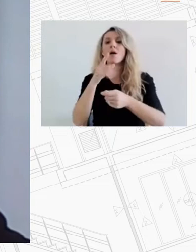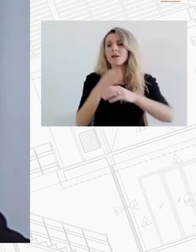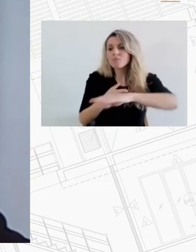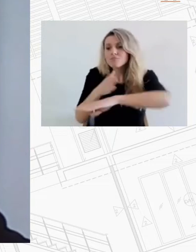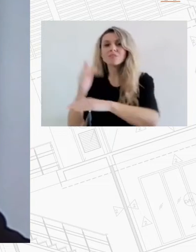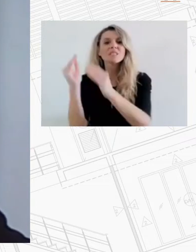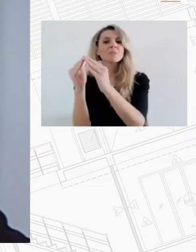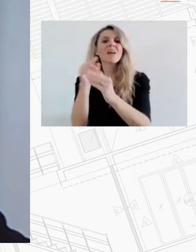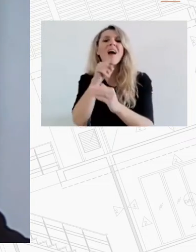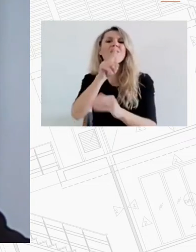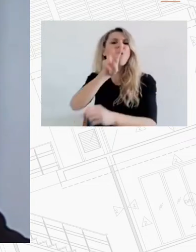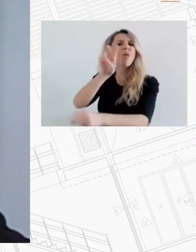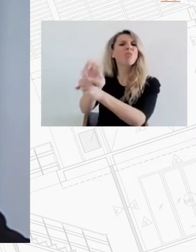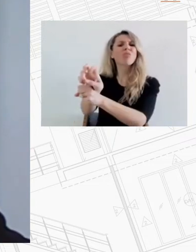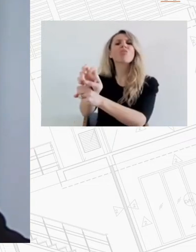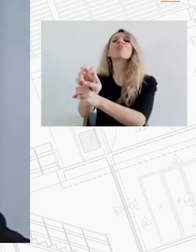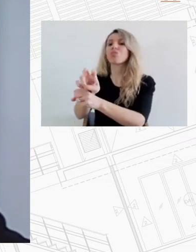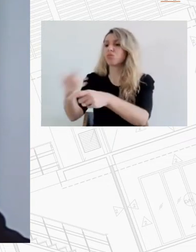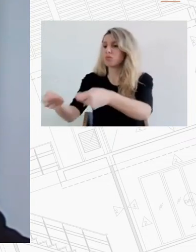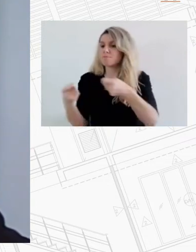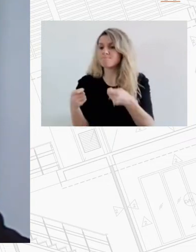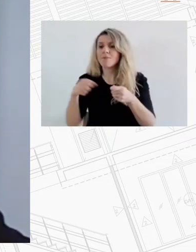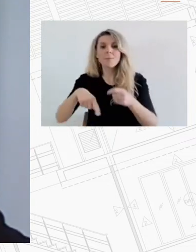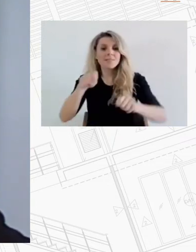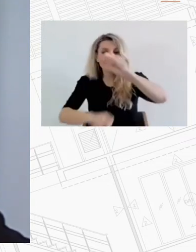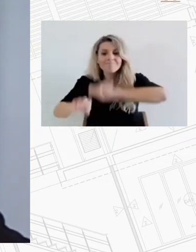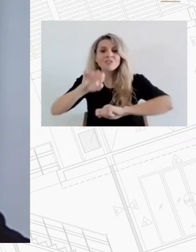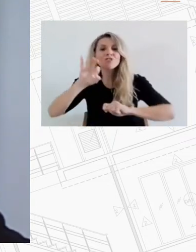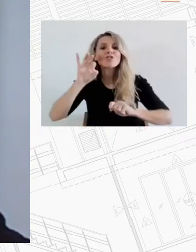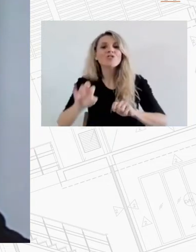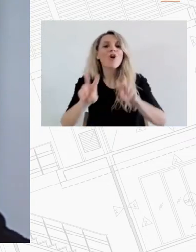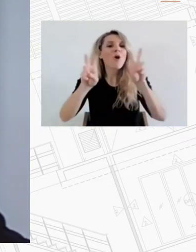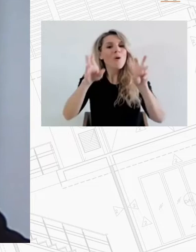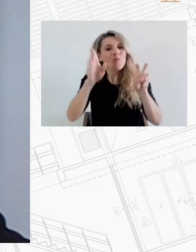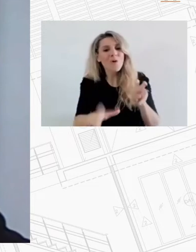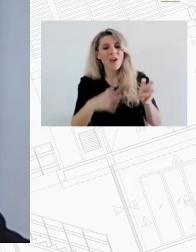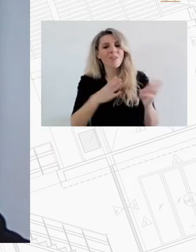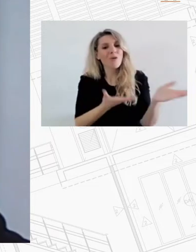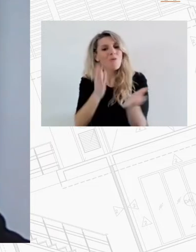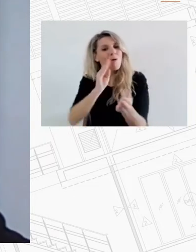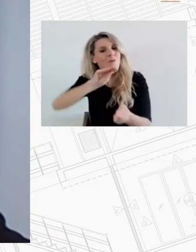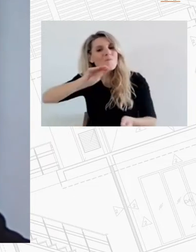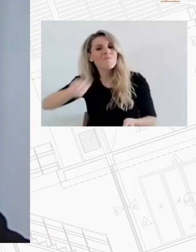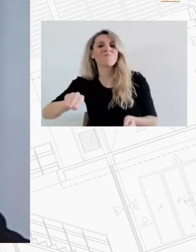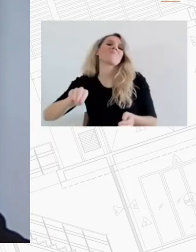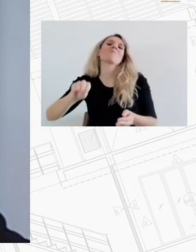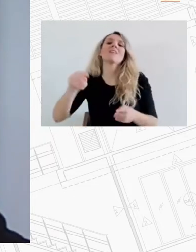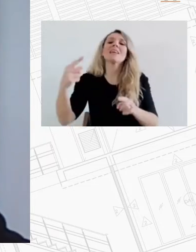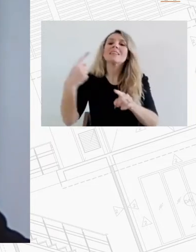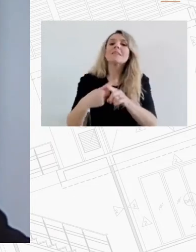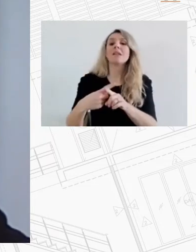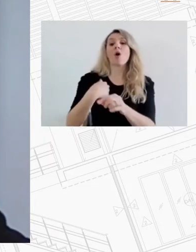αχρησιμοποιήτες και γίνονται χρήσιμες και αποφέρουν και ένα οικονομικό έσοδο στους